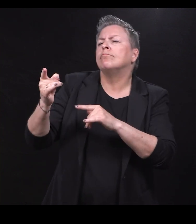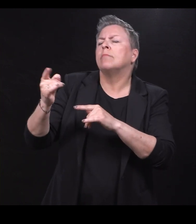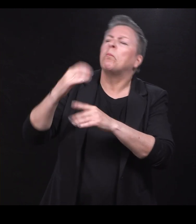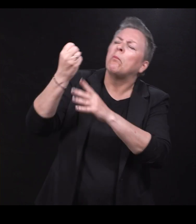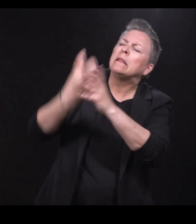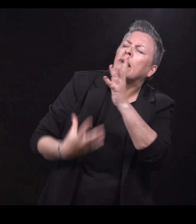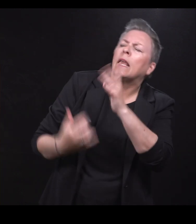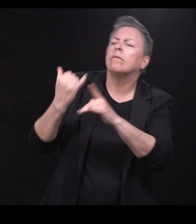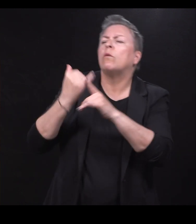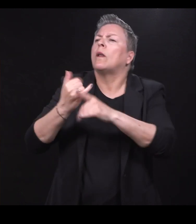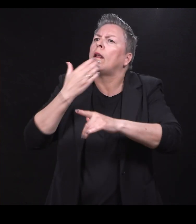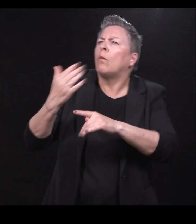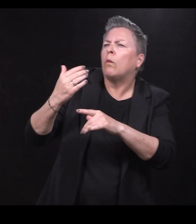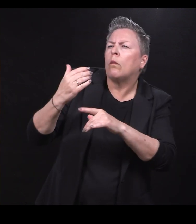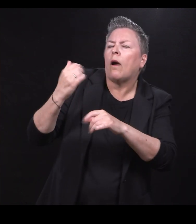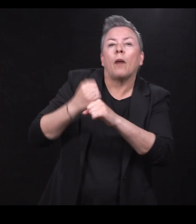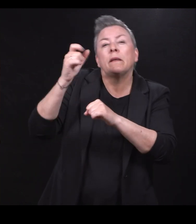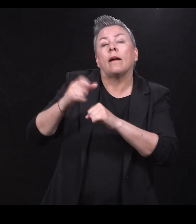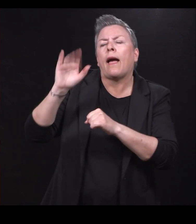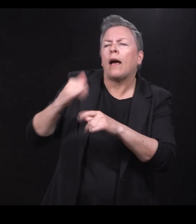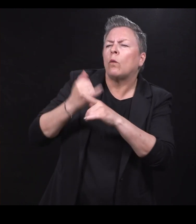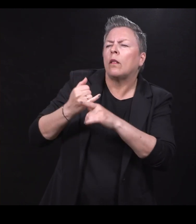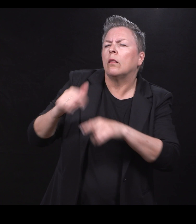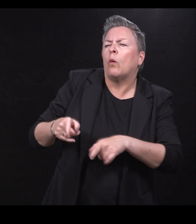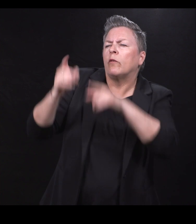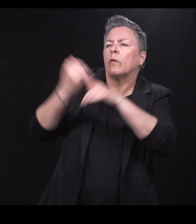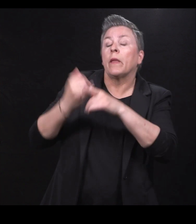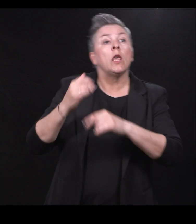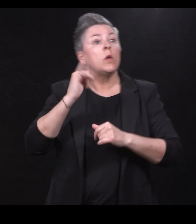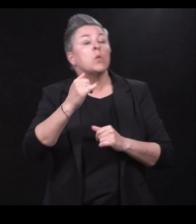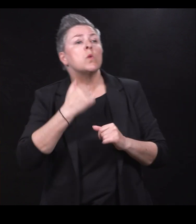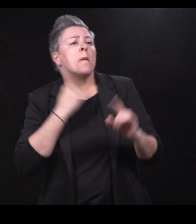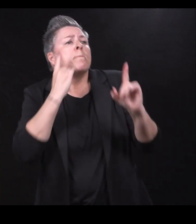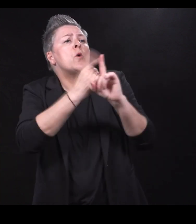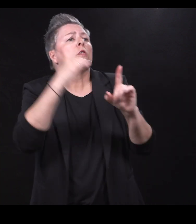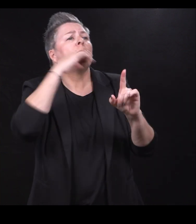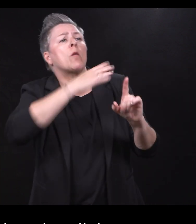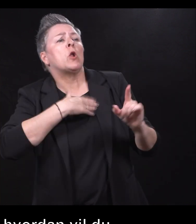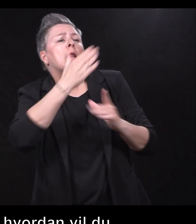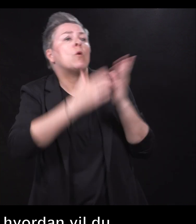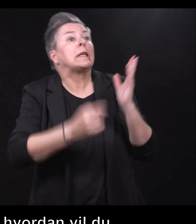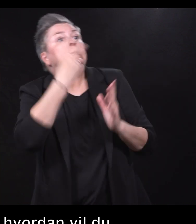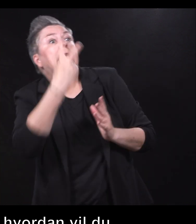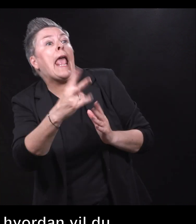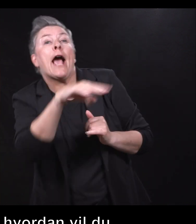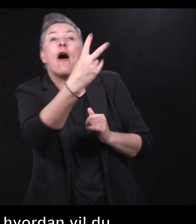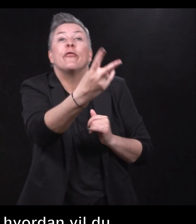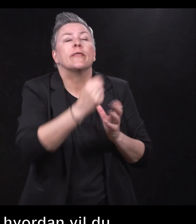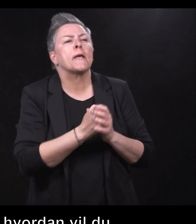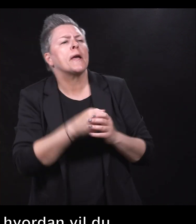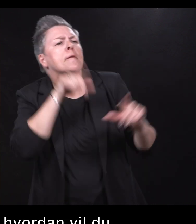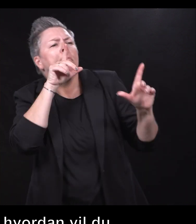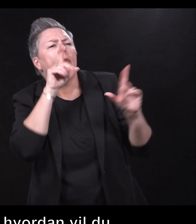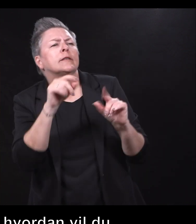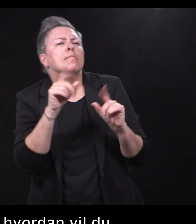er og oppfører seg? Ja, er i møtekommende, ser andre, sørger for at